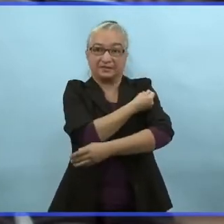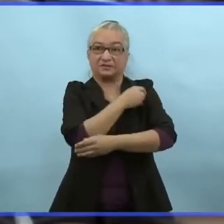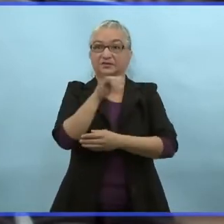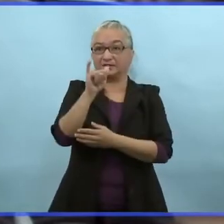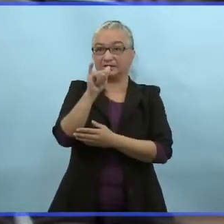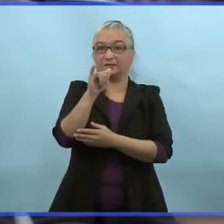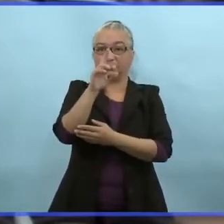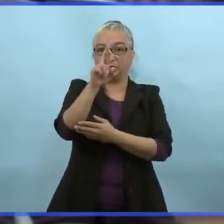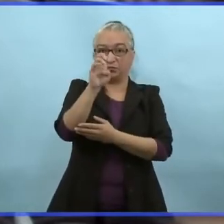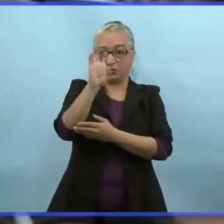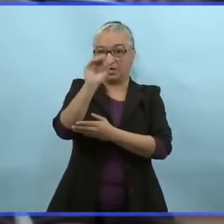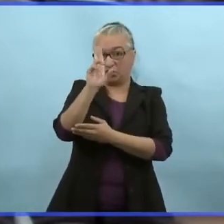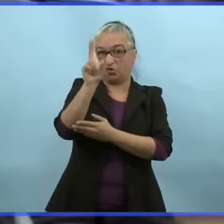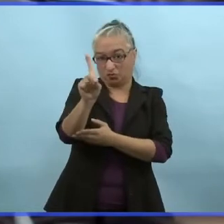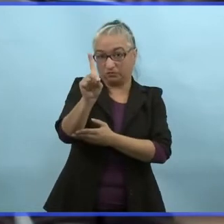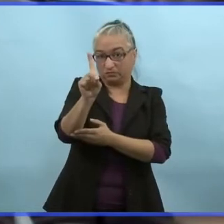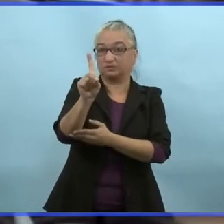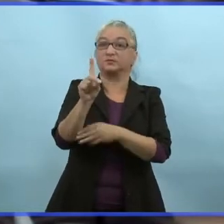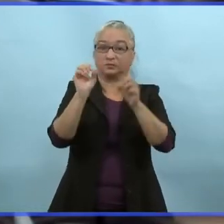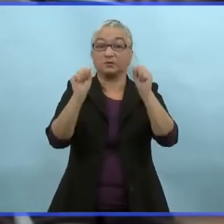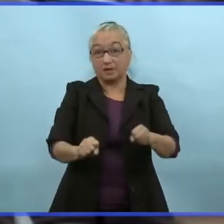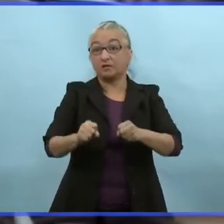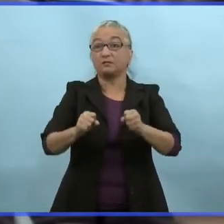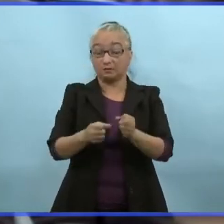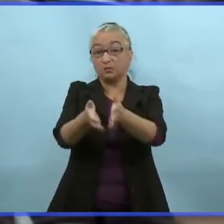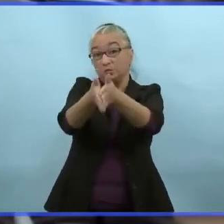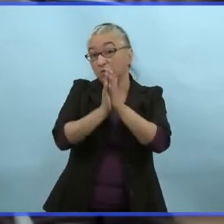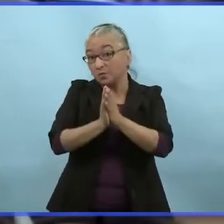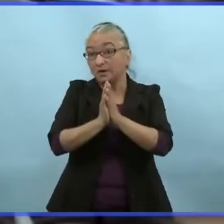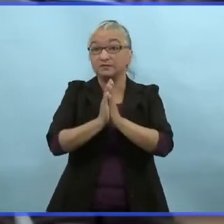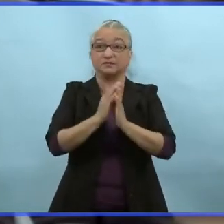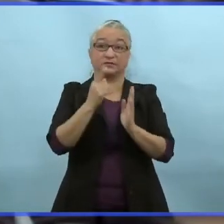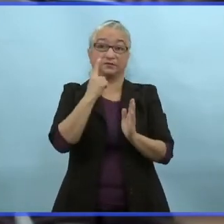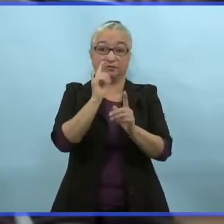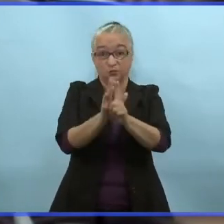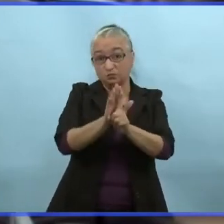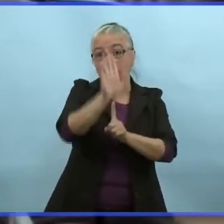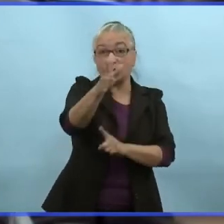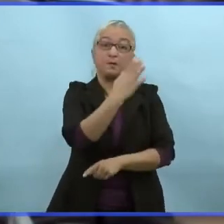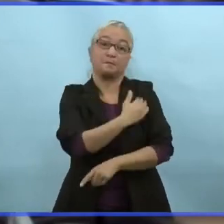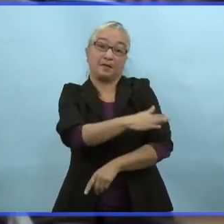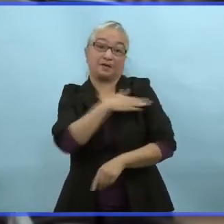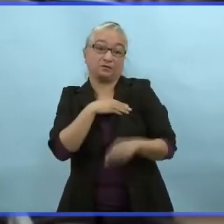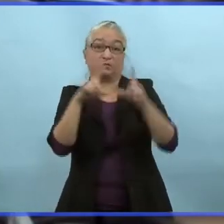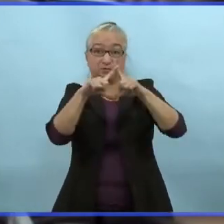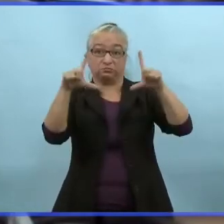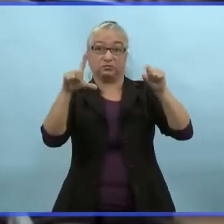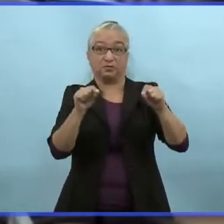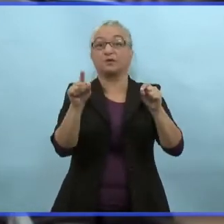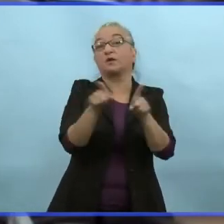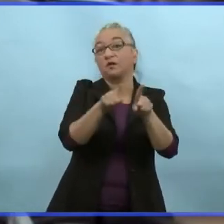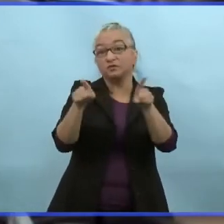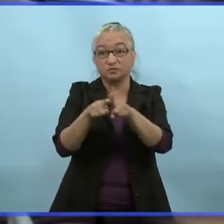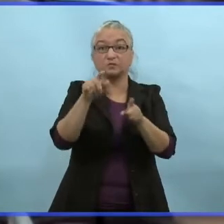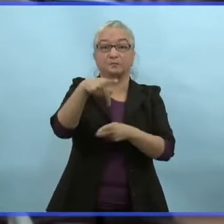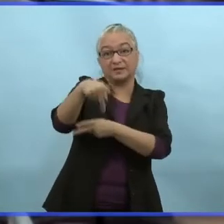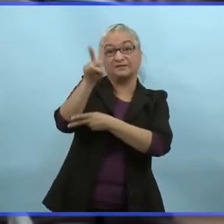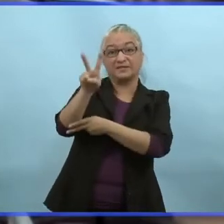le portail où vous pourrez demander votre carte d'immunisation du Manitoba et la carte pancanadienne.